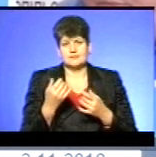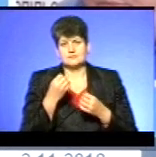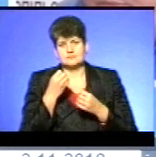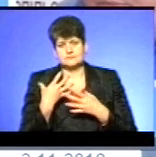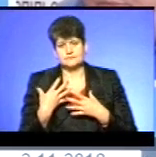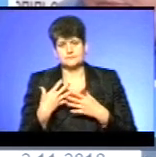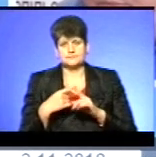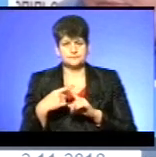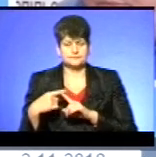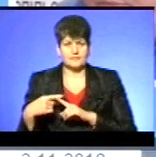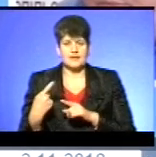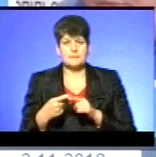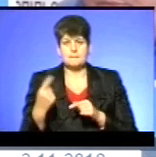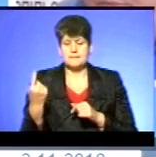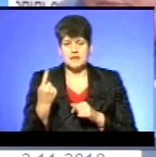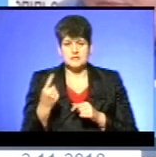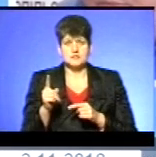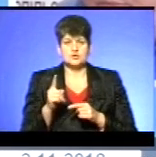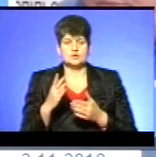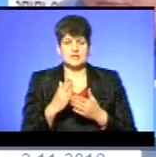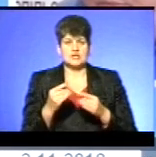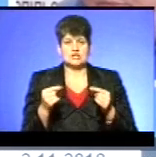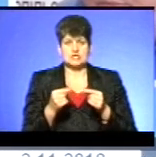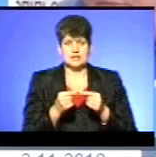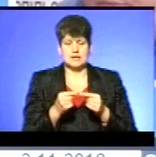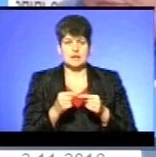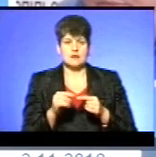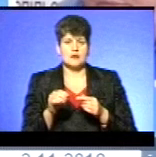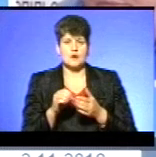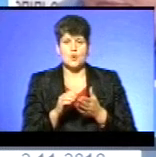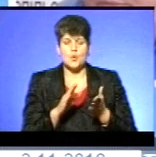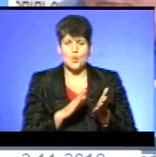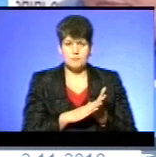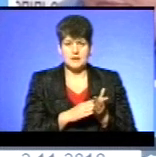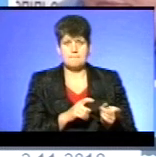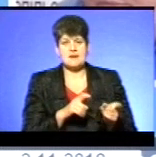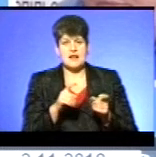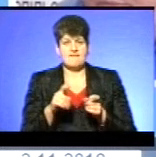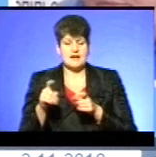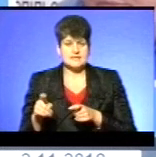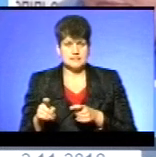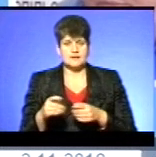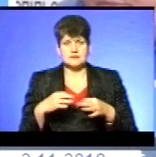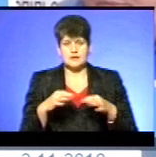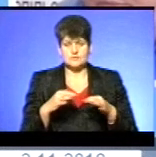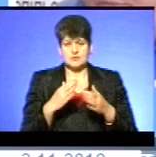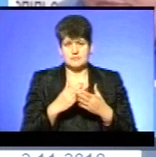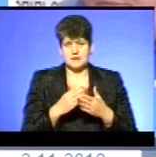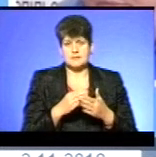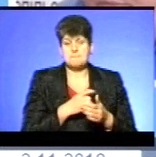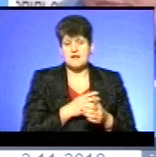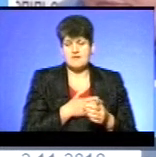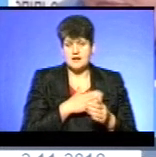Перше, це те, що ми б мали чіткий облік перевезеного пасажира і транспорт, який належить місту і приватного